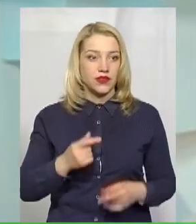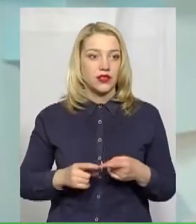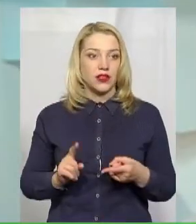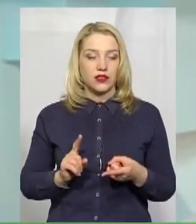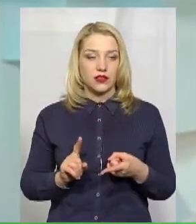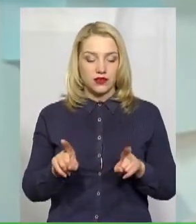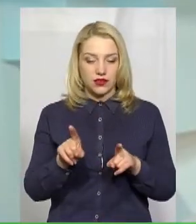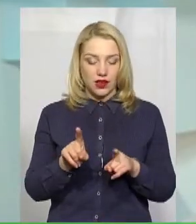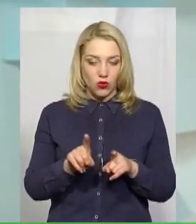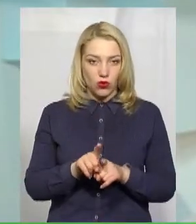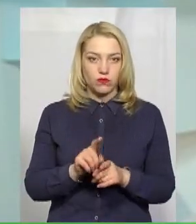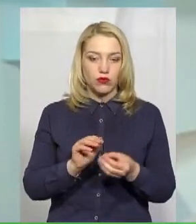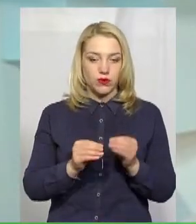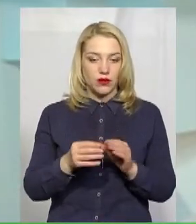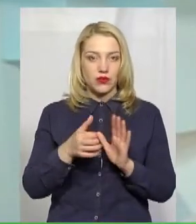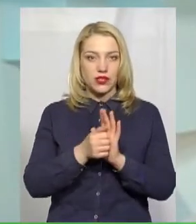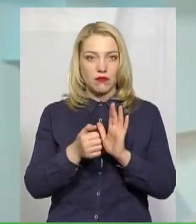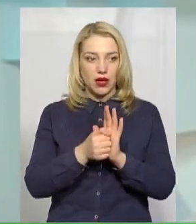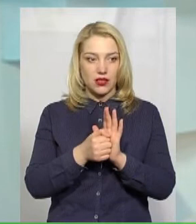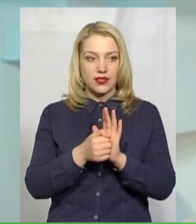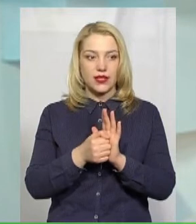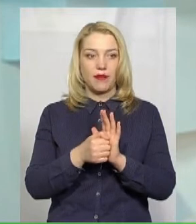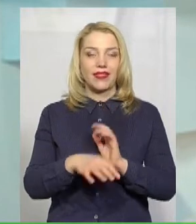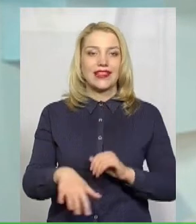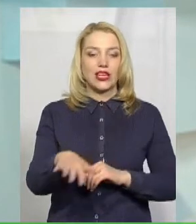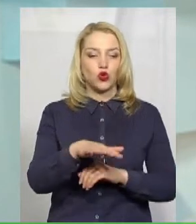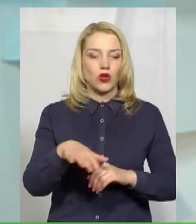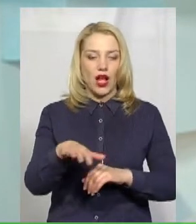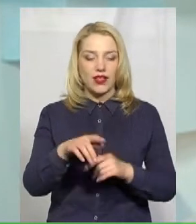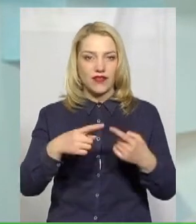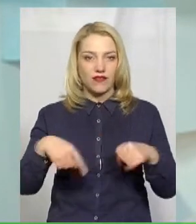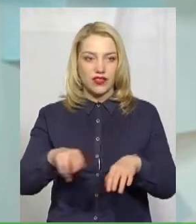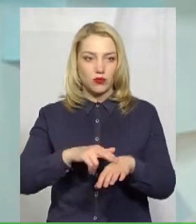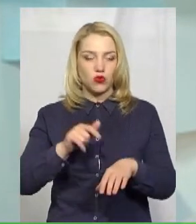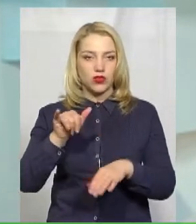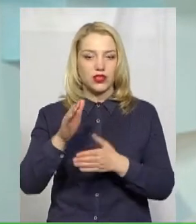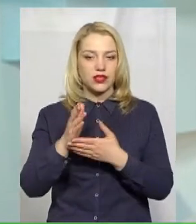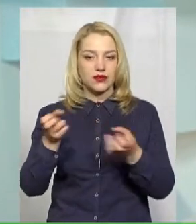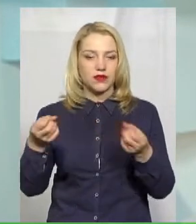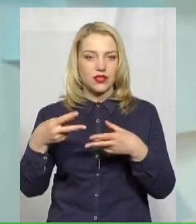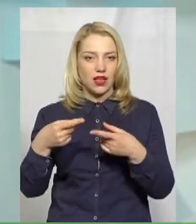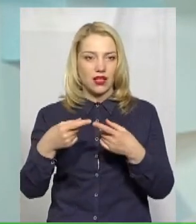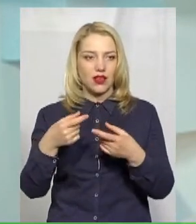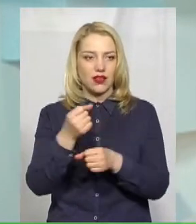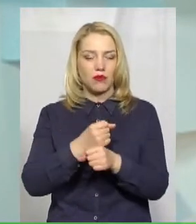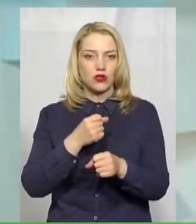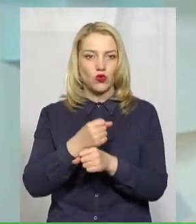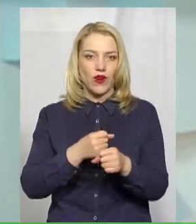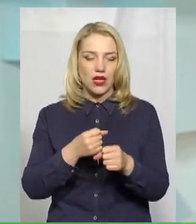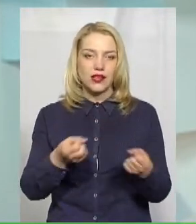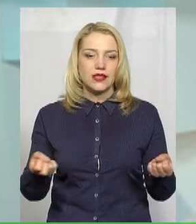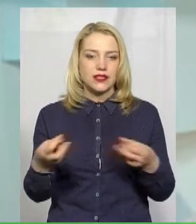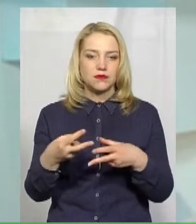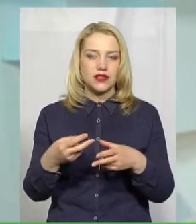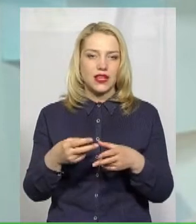Даною проблемою займається більше територіальні відділи поліції, в них є спеціальне відпрацювання, наскільки мені відомо, спеціальні